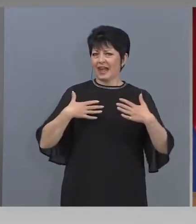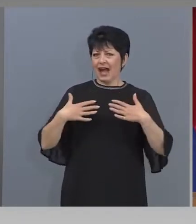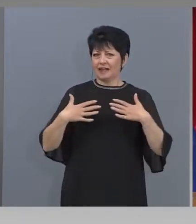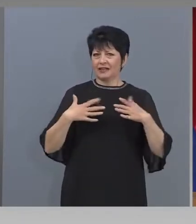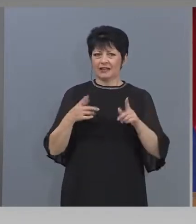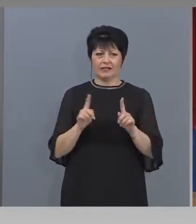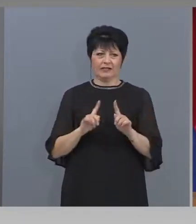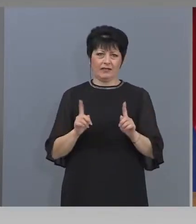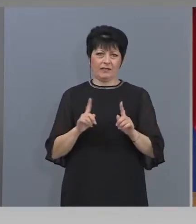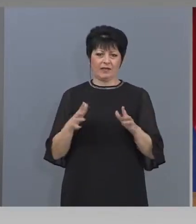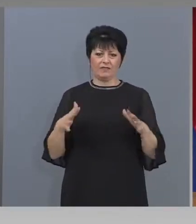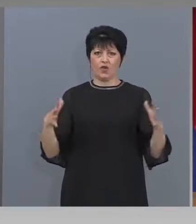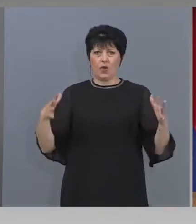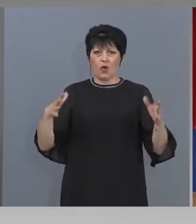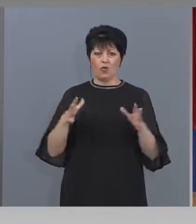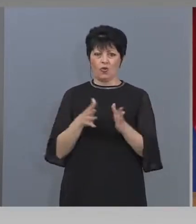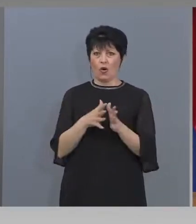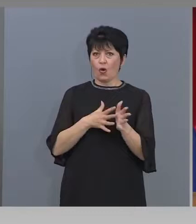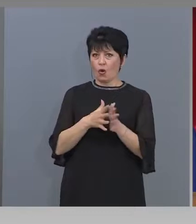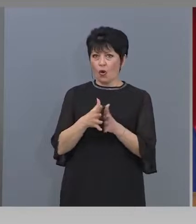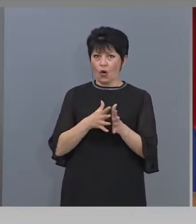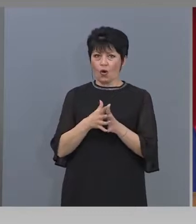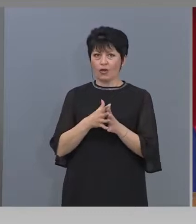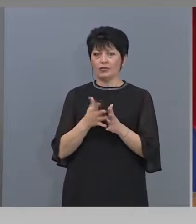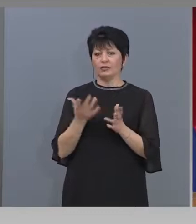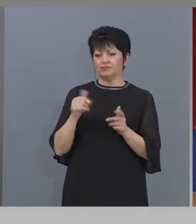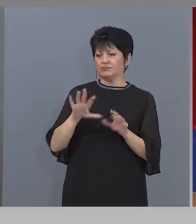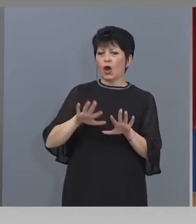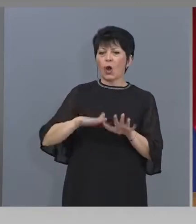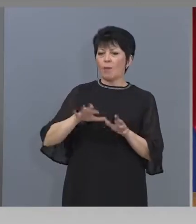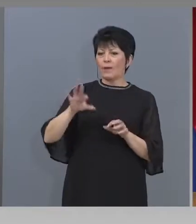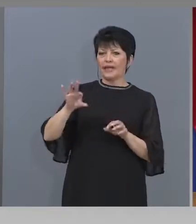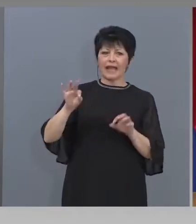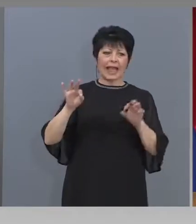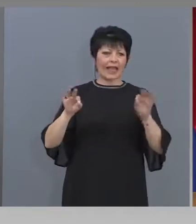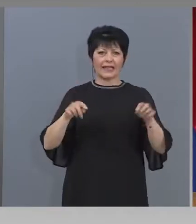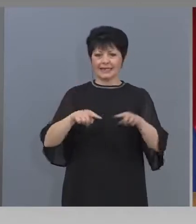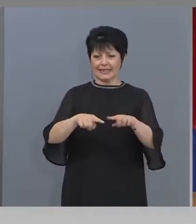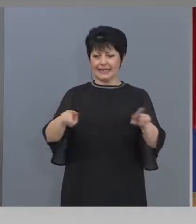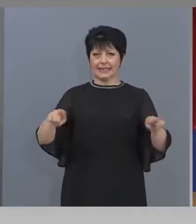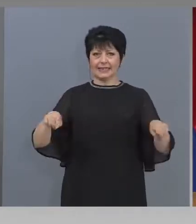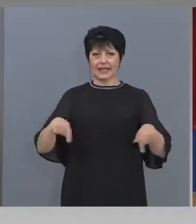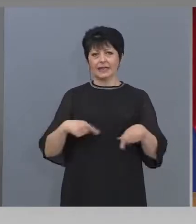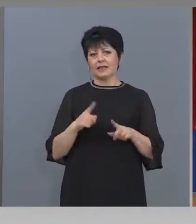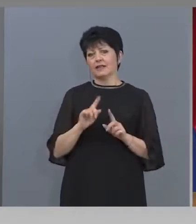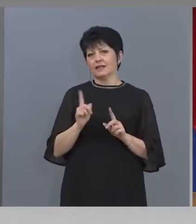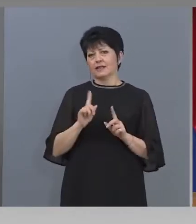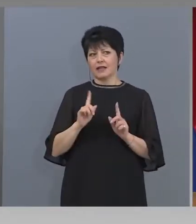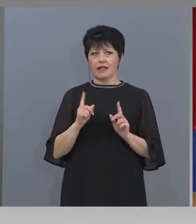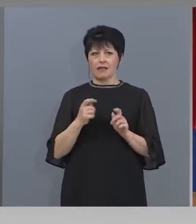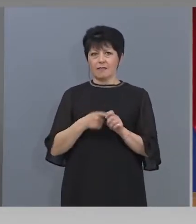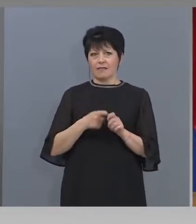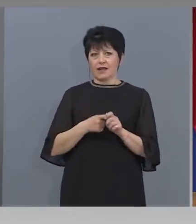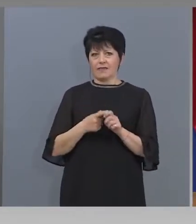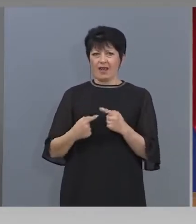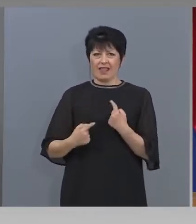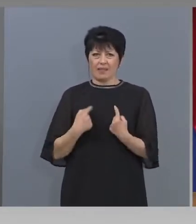сблъскани хори, спектакли, в които могат да променам определени ми за сцени, за да не създавам напрежение и така.